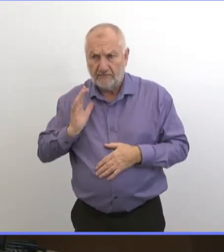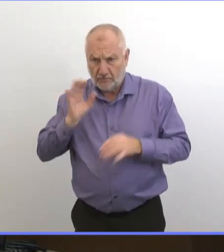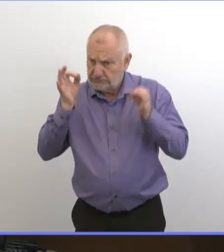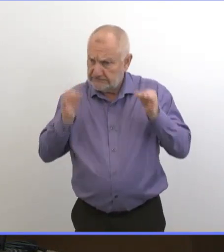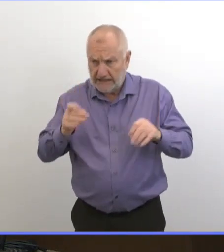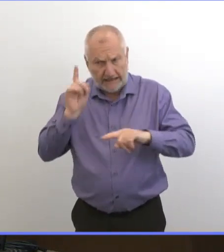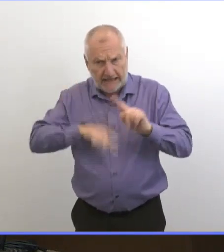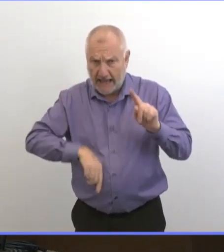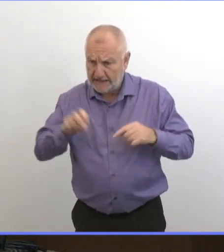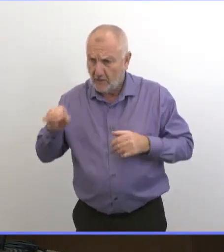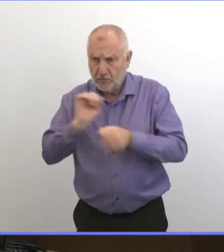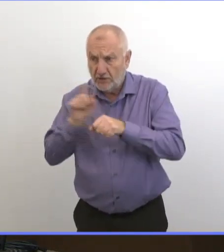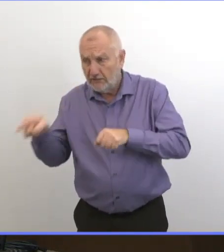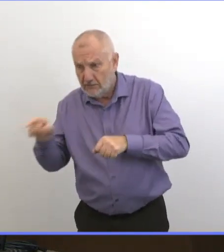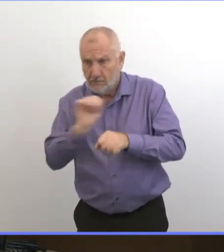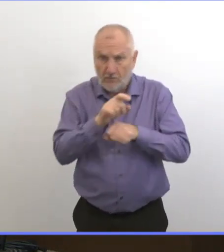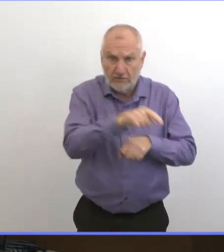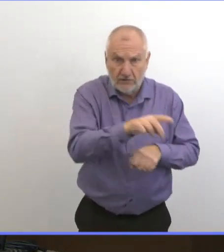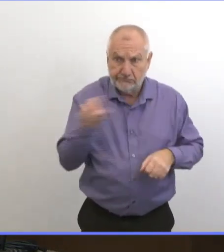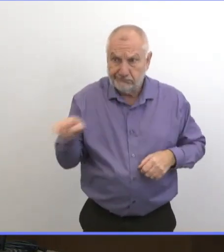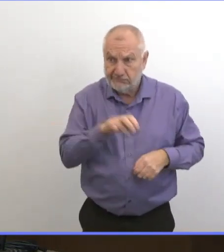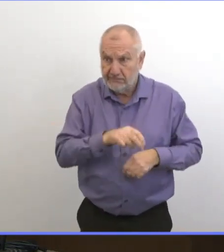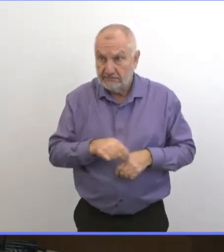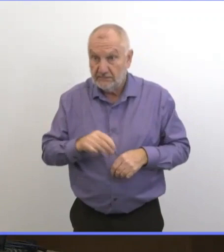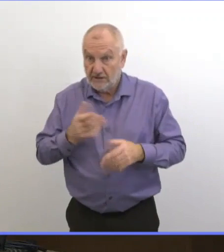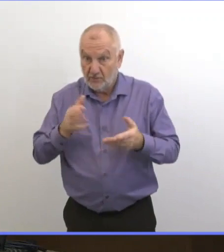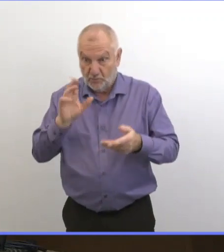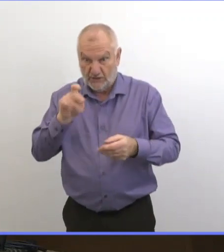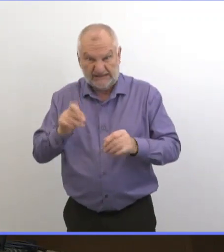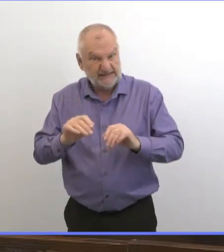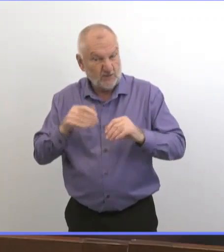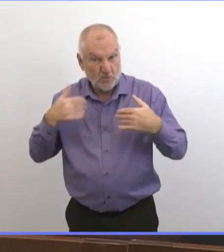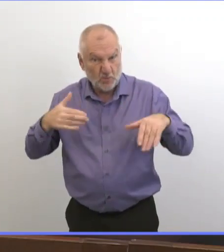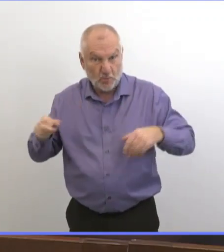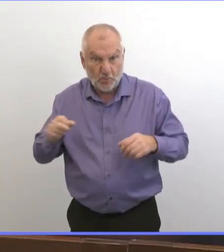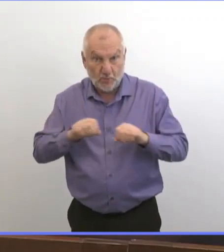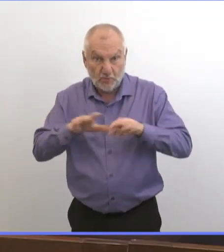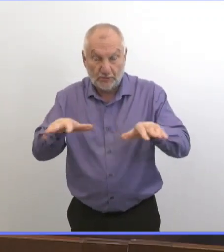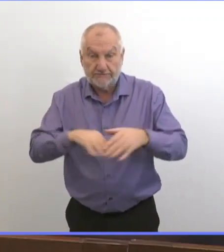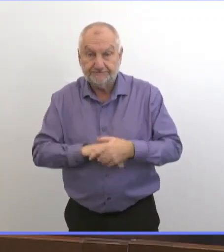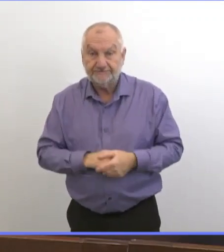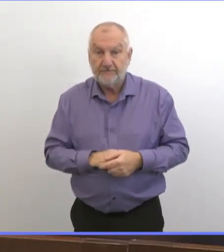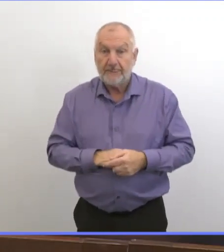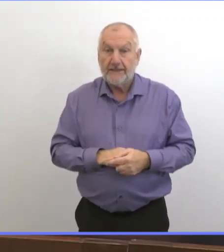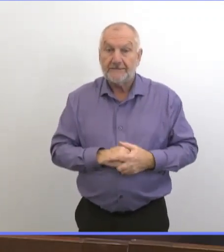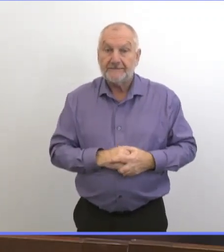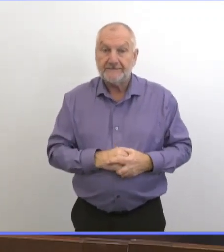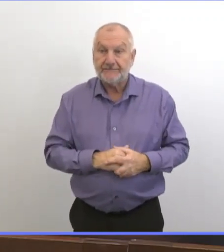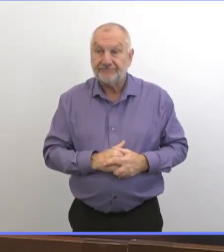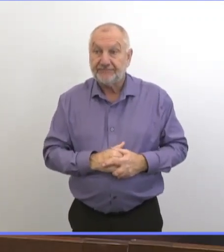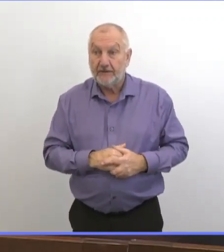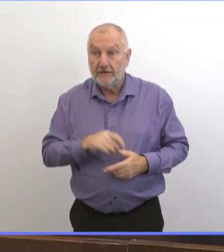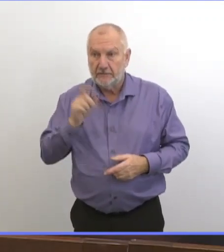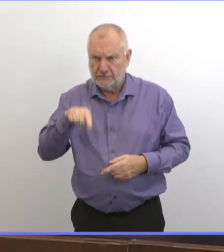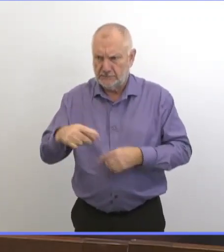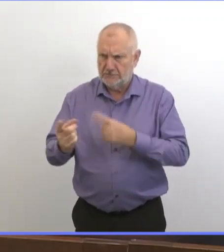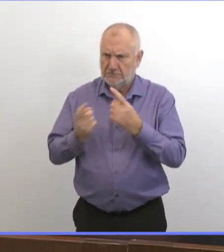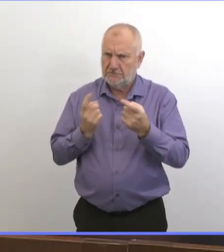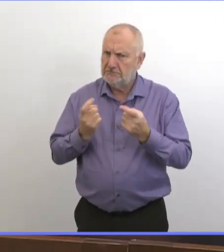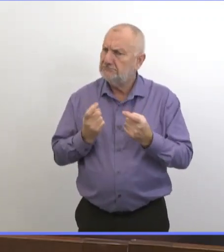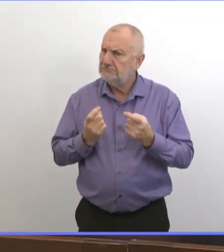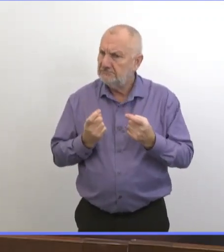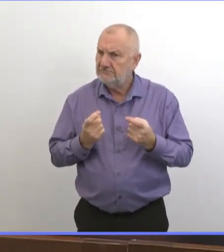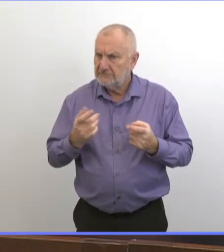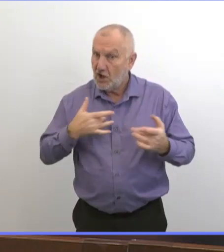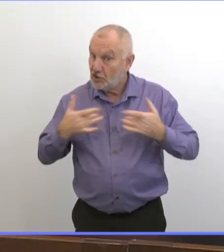identifiés comme un moyen potentiel de transmission de la COVID. Oui, on a reçu beaucoup de questions d'inquiétude à